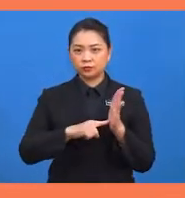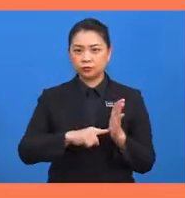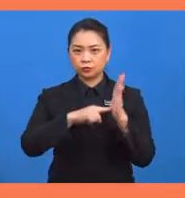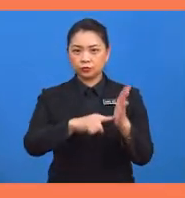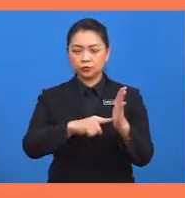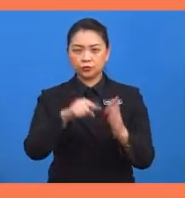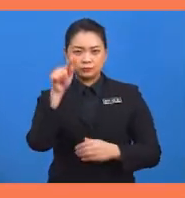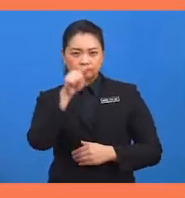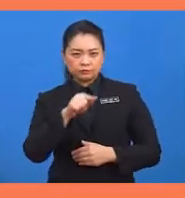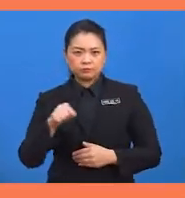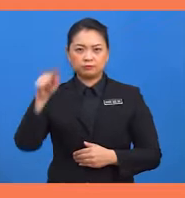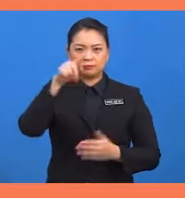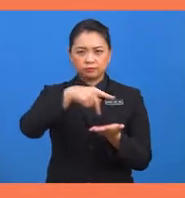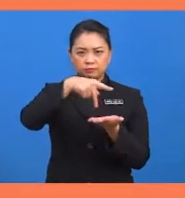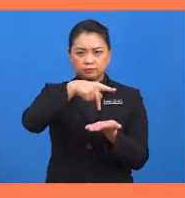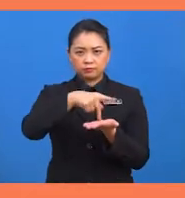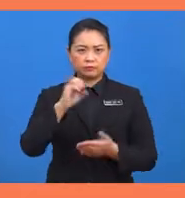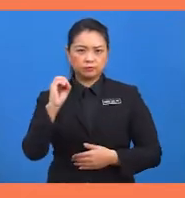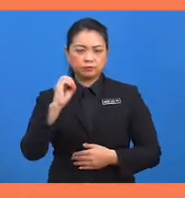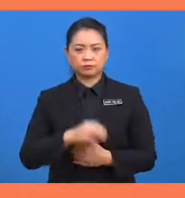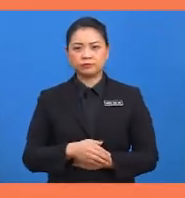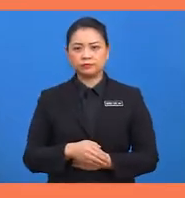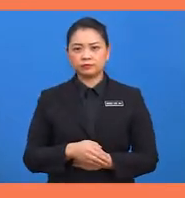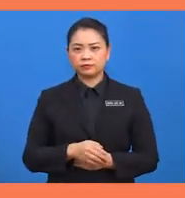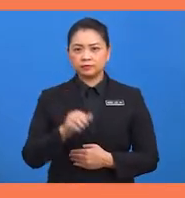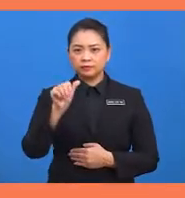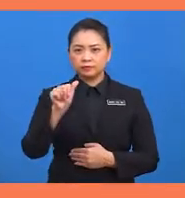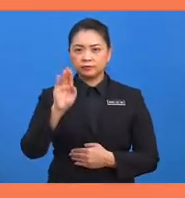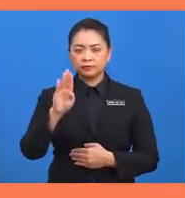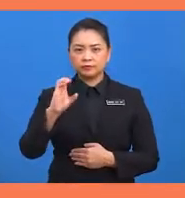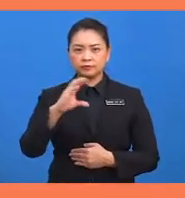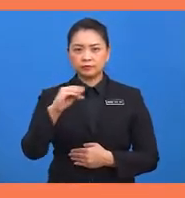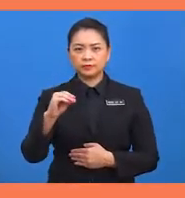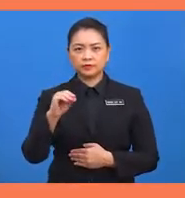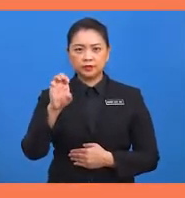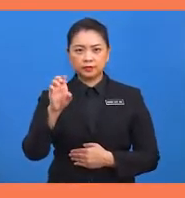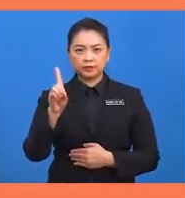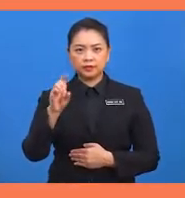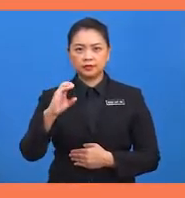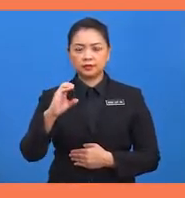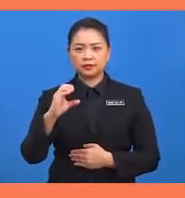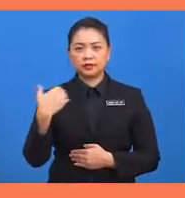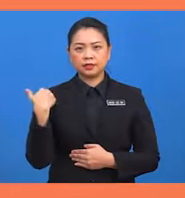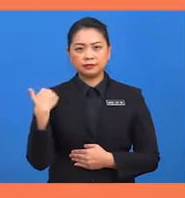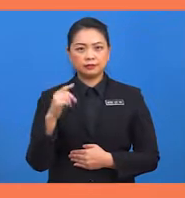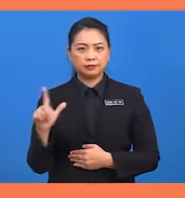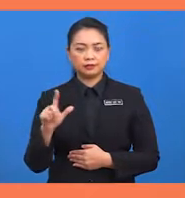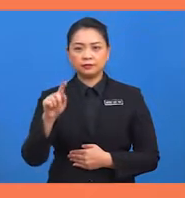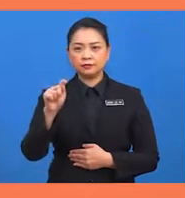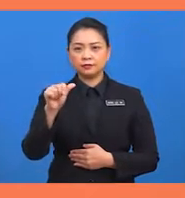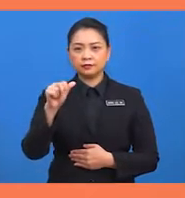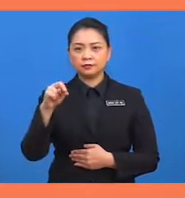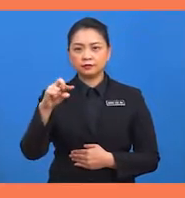bulatan berpusat di O. A, B, C dan C, D, E ialah tanjen